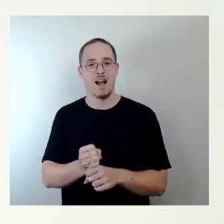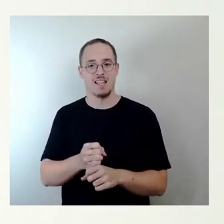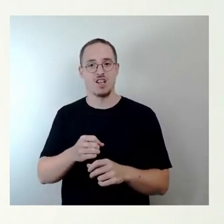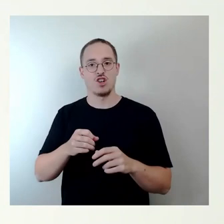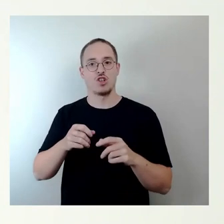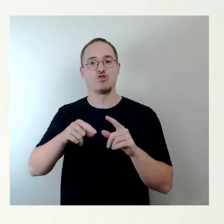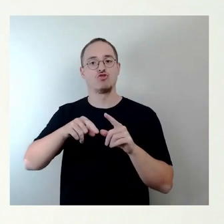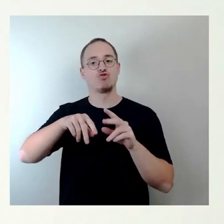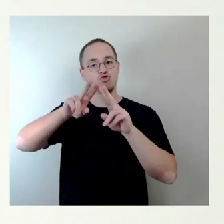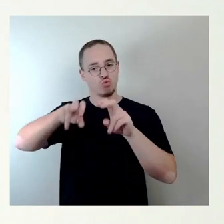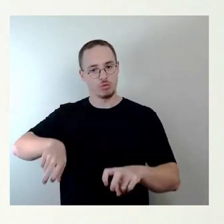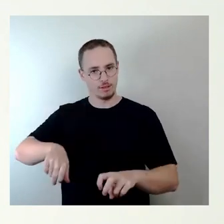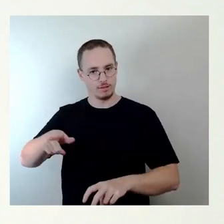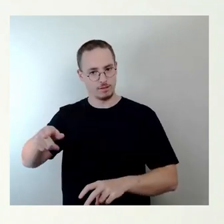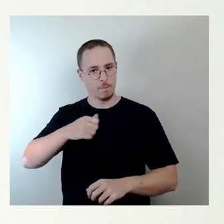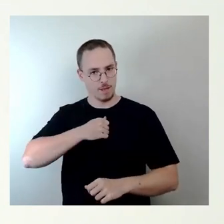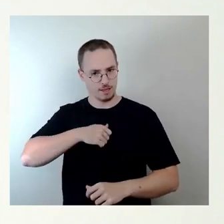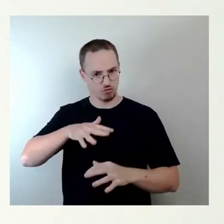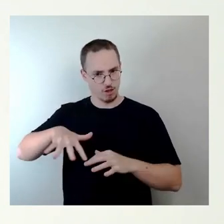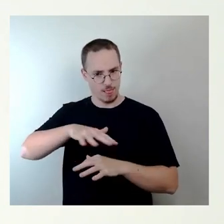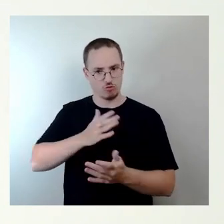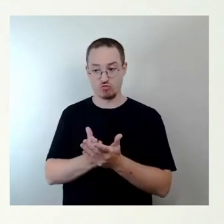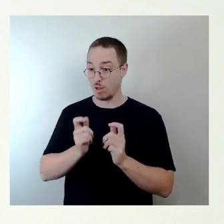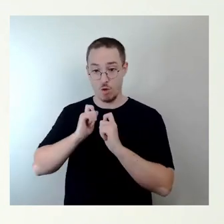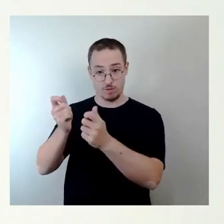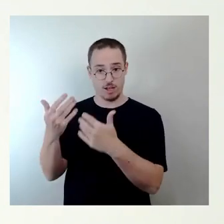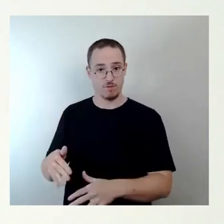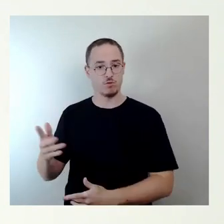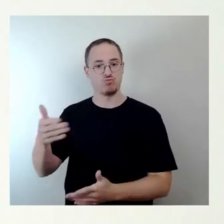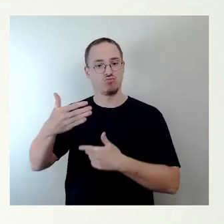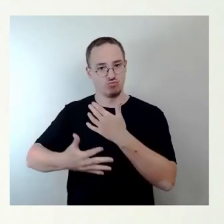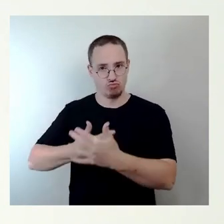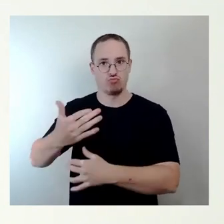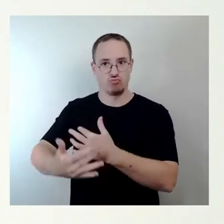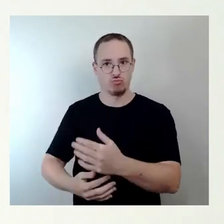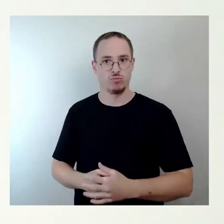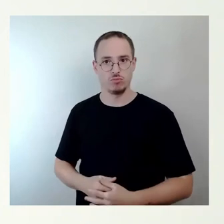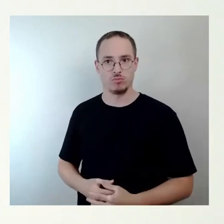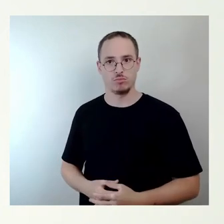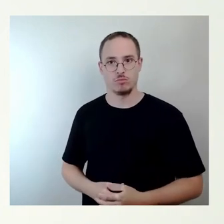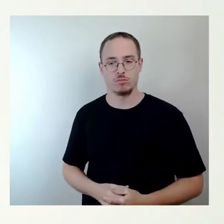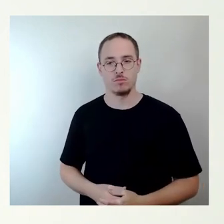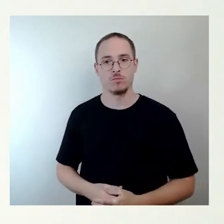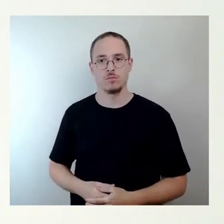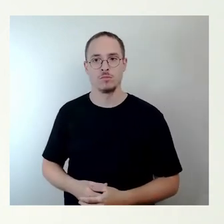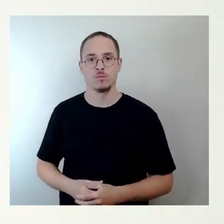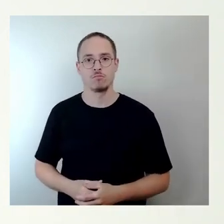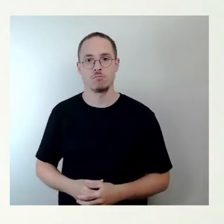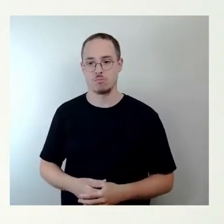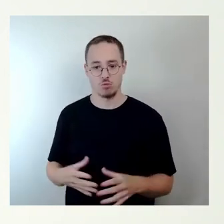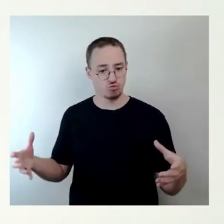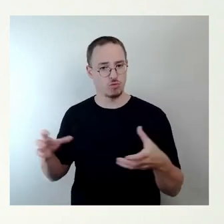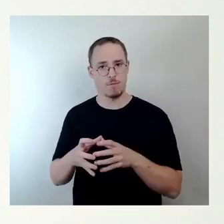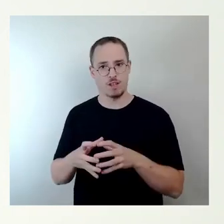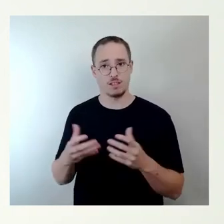beauftragt, also auch dieser Prozess geht weiter. Zusammenfassend, wir haben immer eine Lösung untersucht,